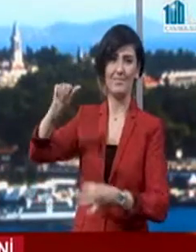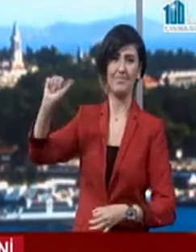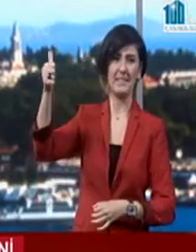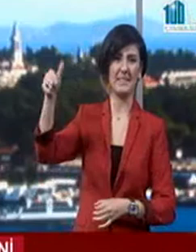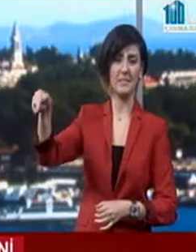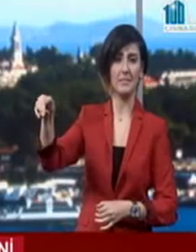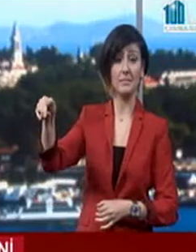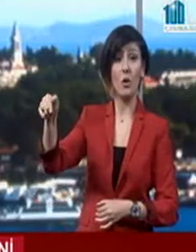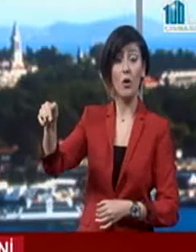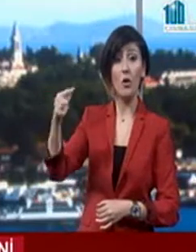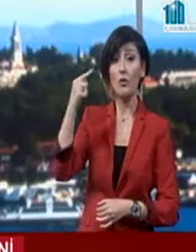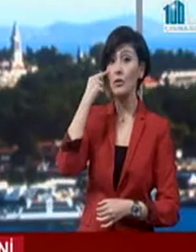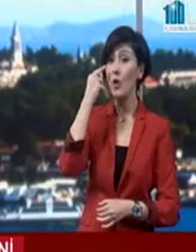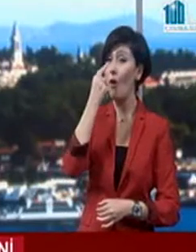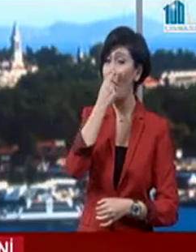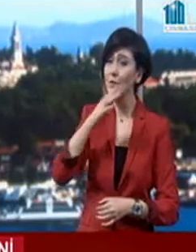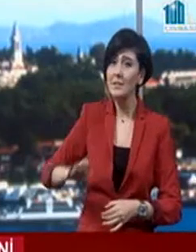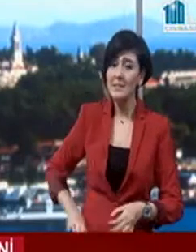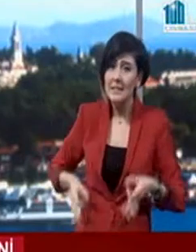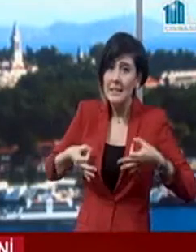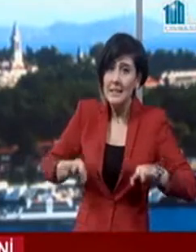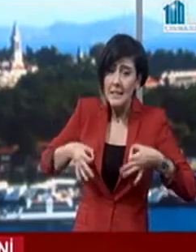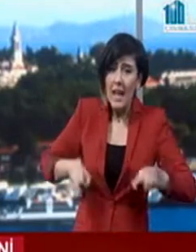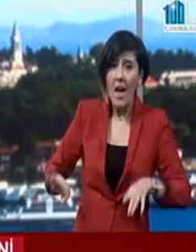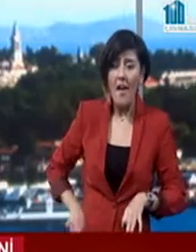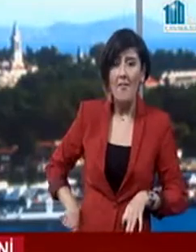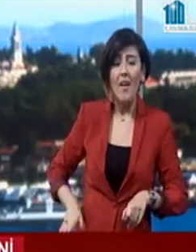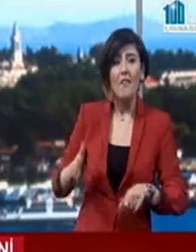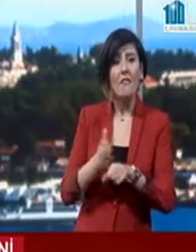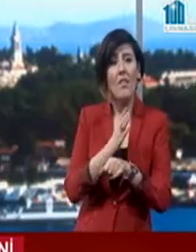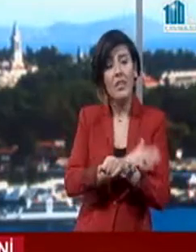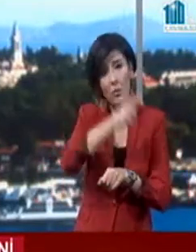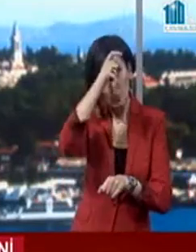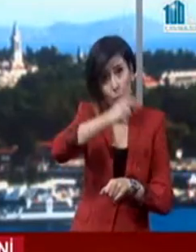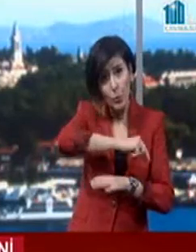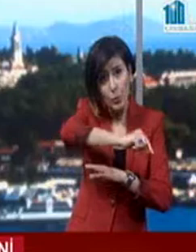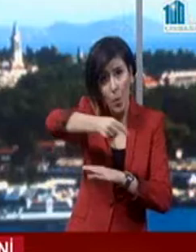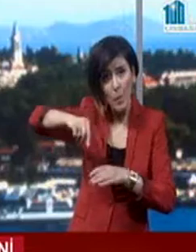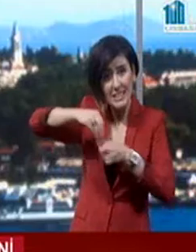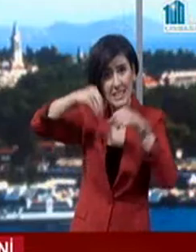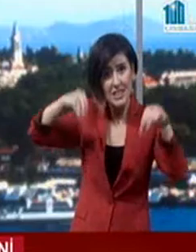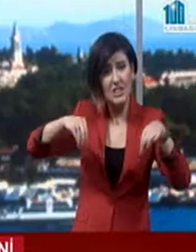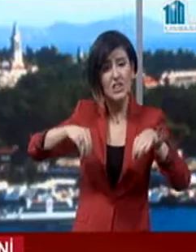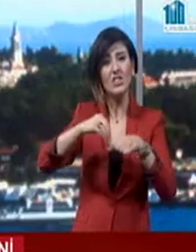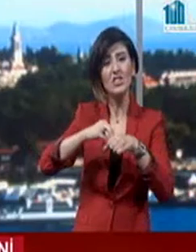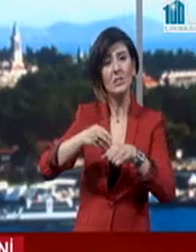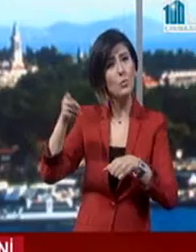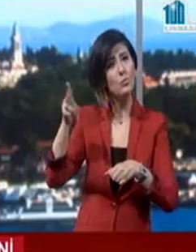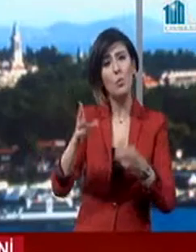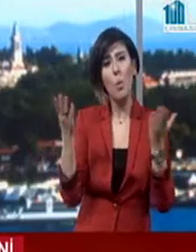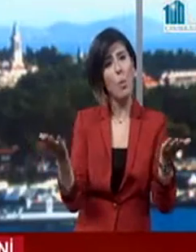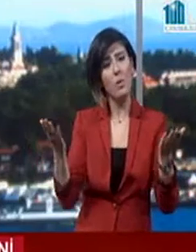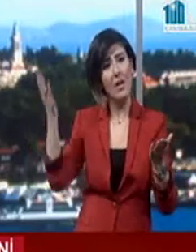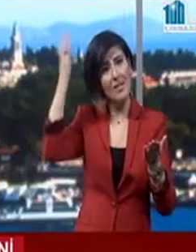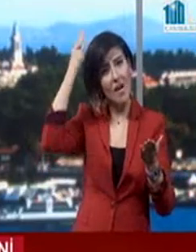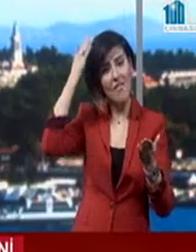gözlerinin nuru evlatlarını gerektiğinde vatan uğrunda şehit olsunlar diye kafalarına kına